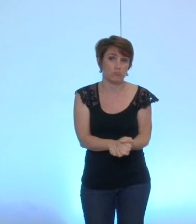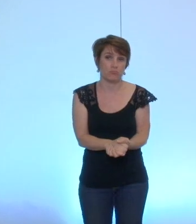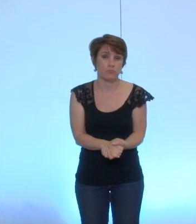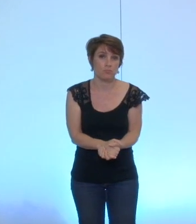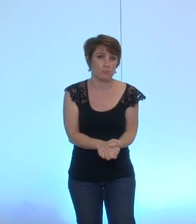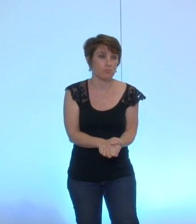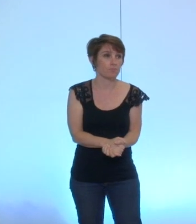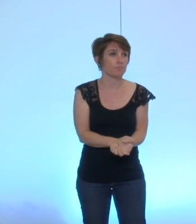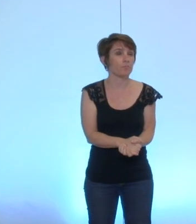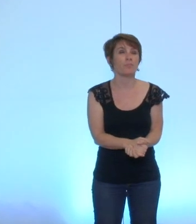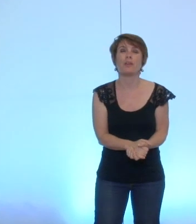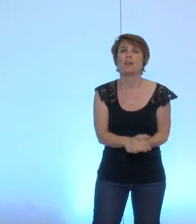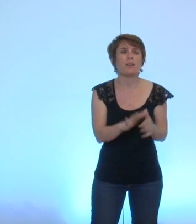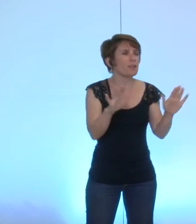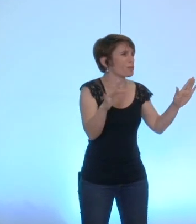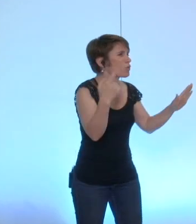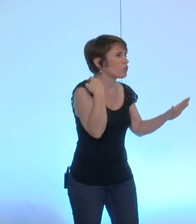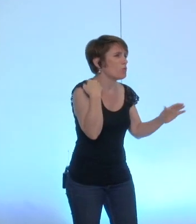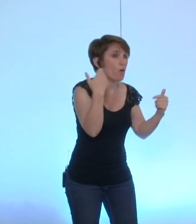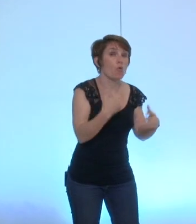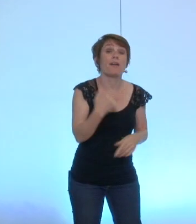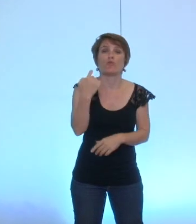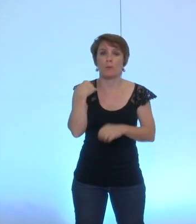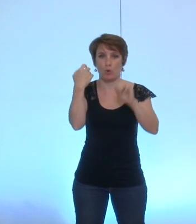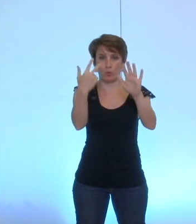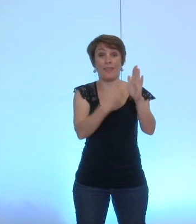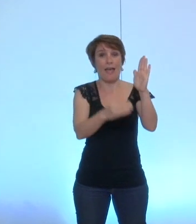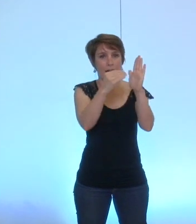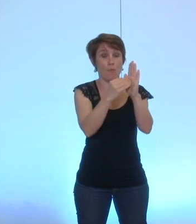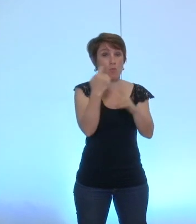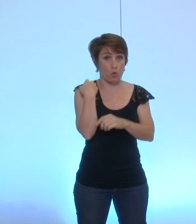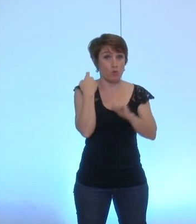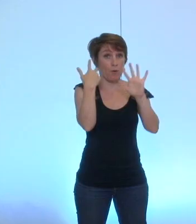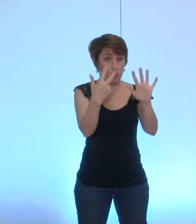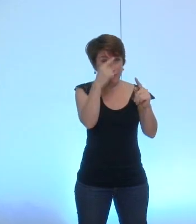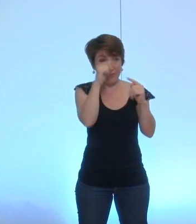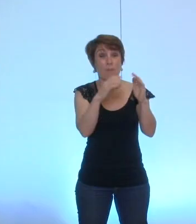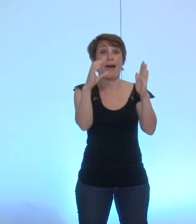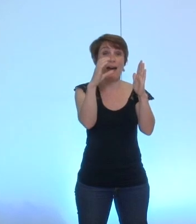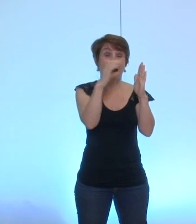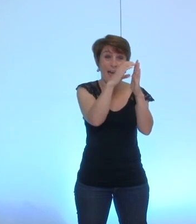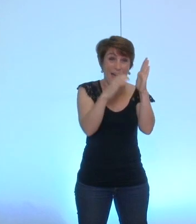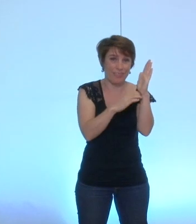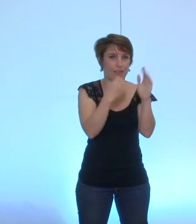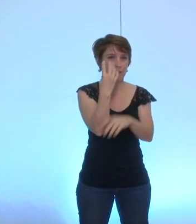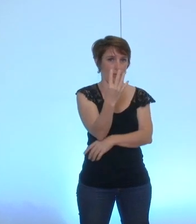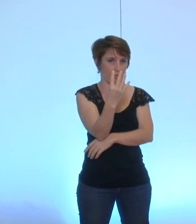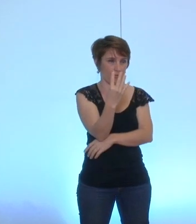c'est l'amendement numéro 8 donc on est toujours sur l'article 4 on prend les amendements dans l'ordre des articles